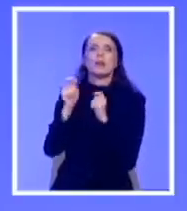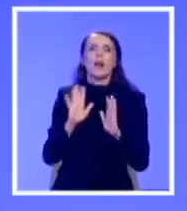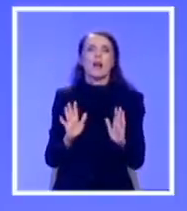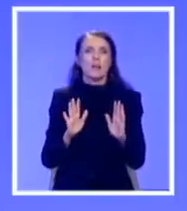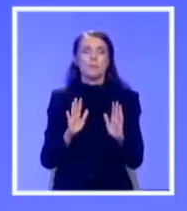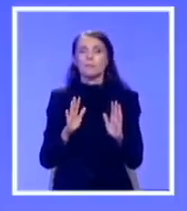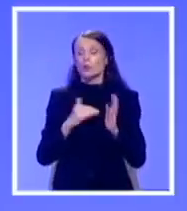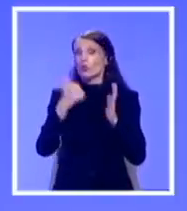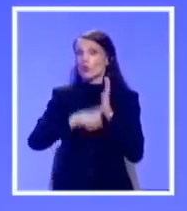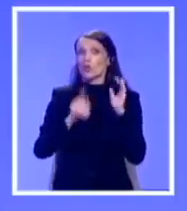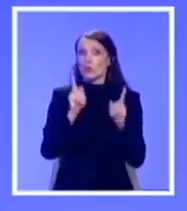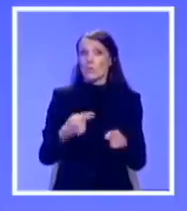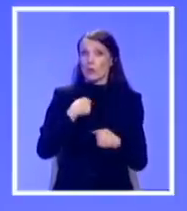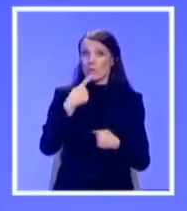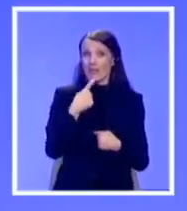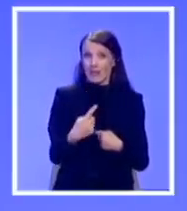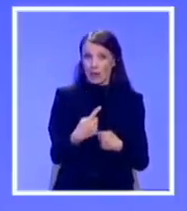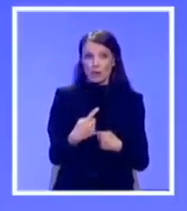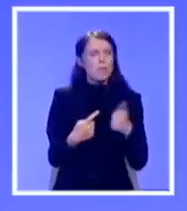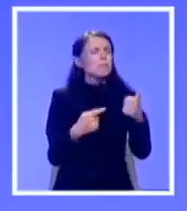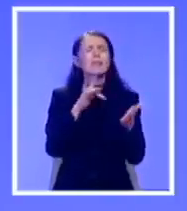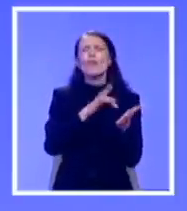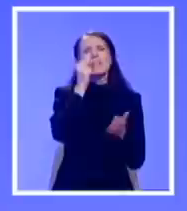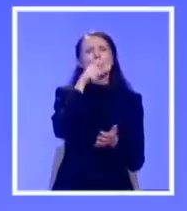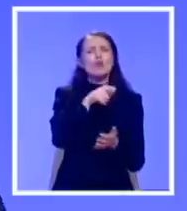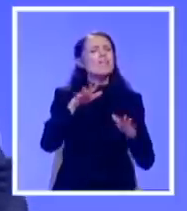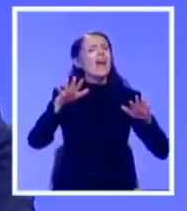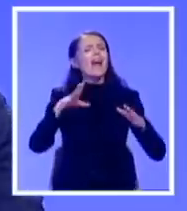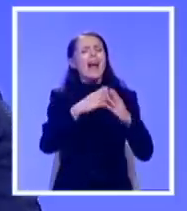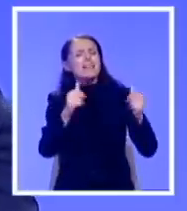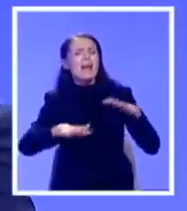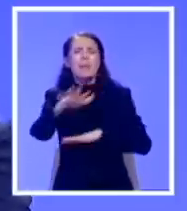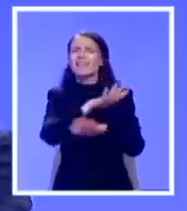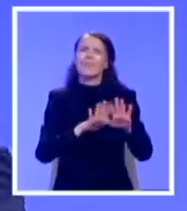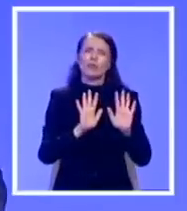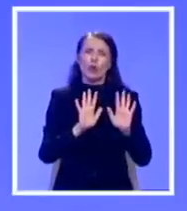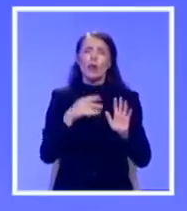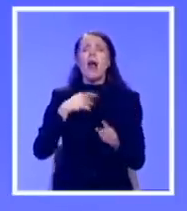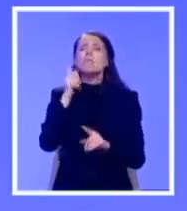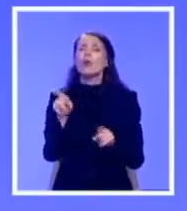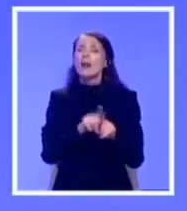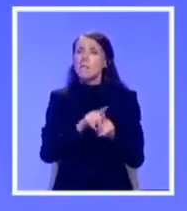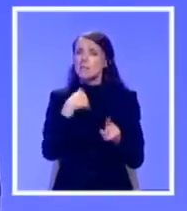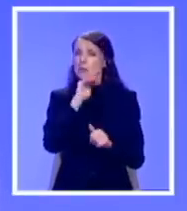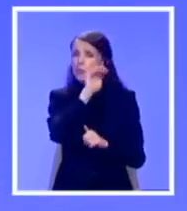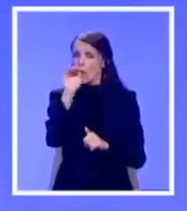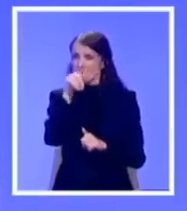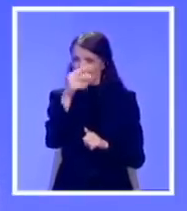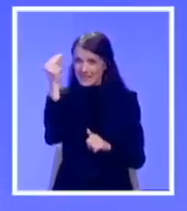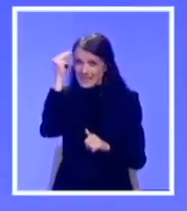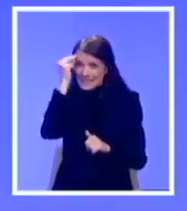čovek pre teritorije. Moram još da prizovem i vaše i svoje sećenje. Da li se sećate možda